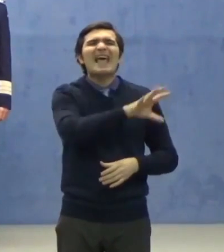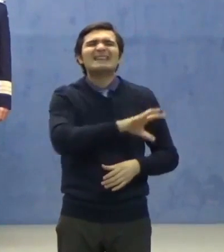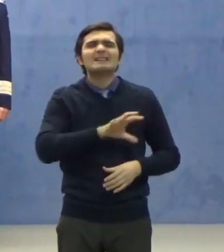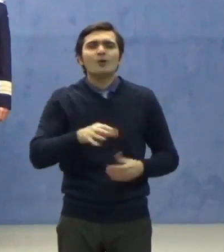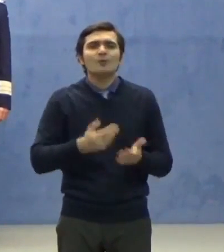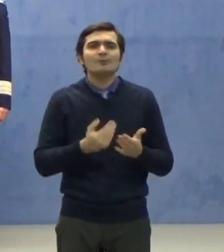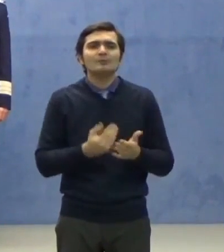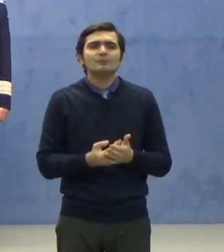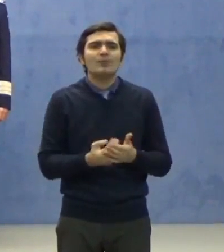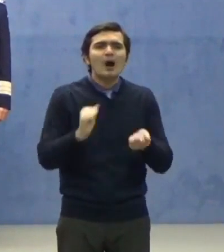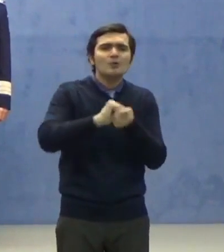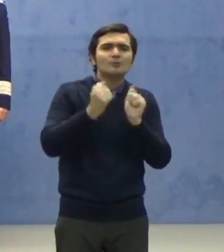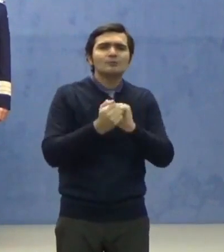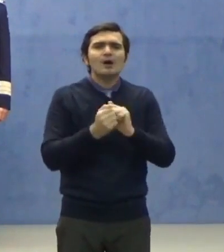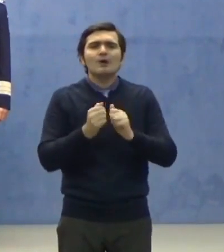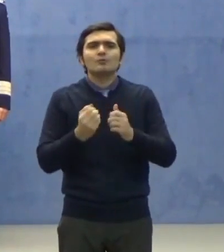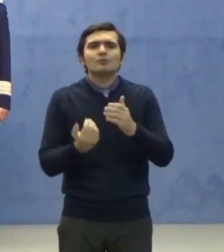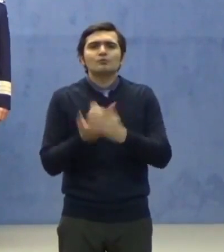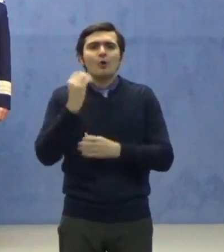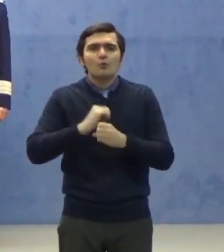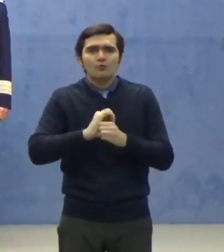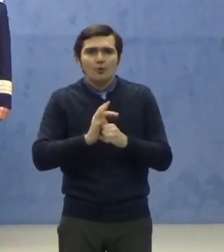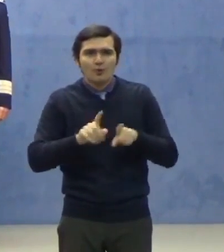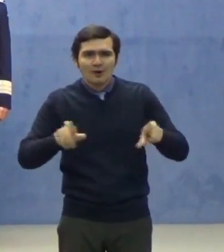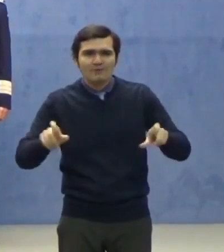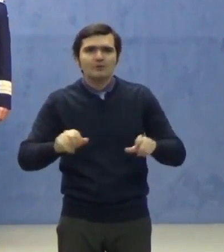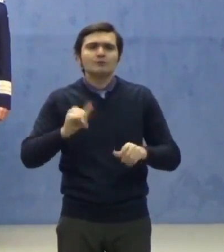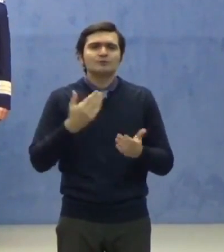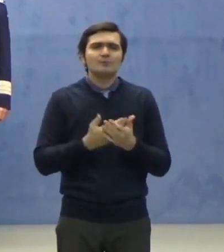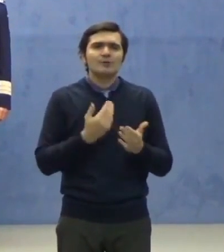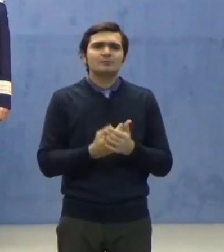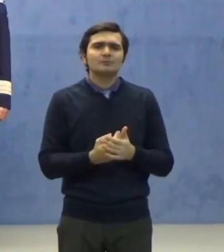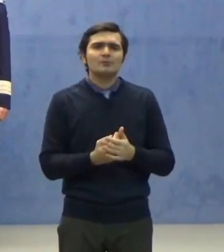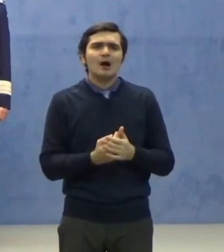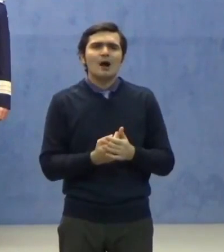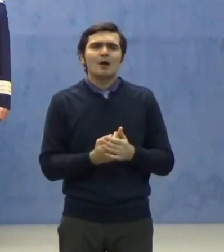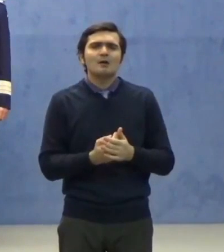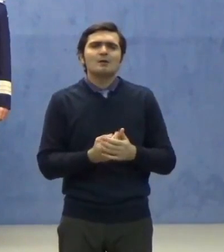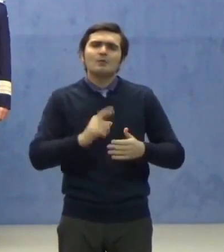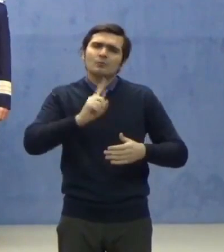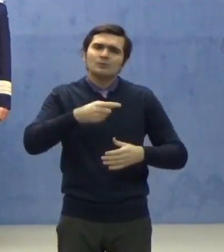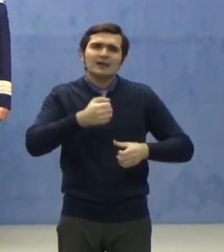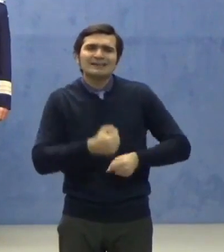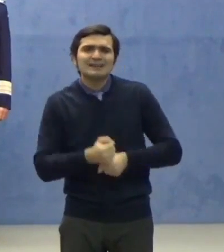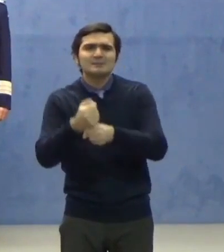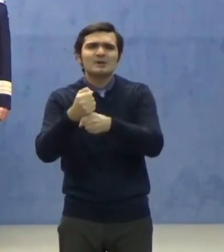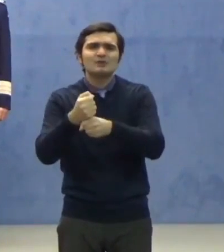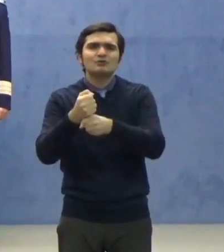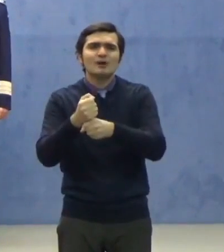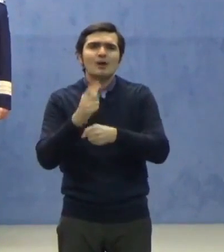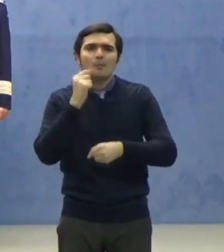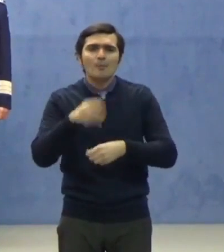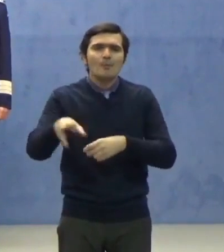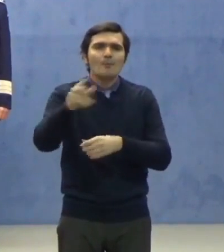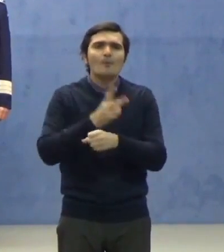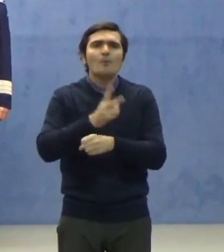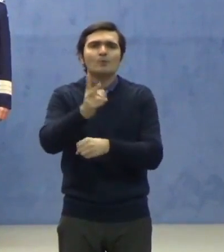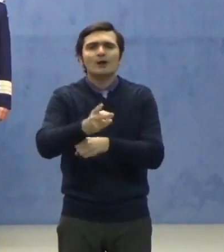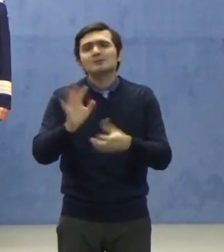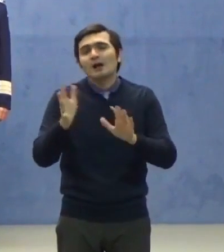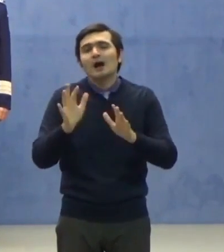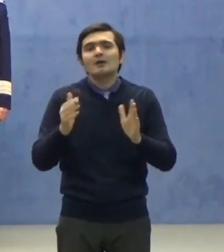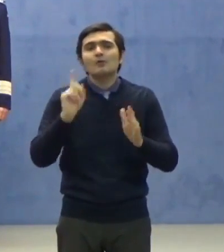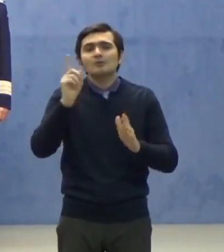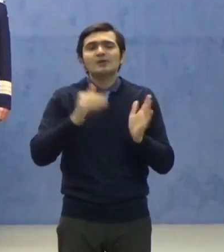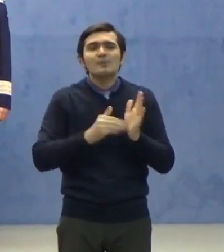cu noul tip de coronavirus și pentru a face față, bineînțeles, și a sprijini populația care va avea nevoie de îngrijiri